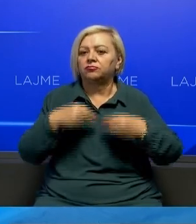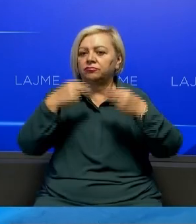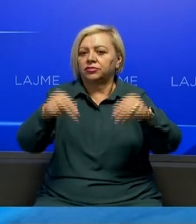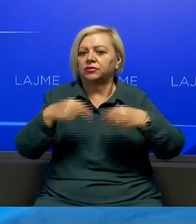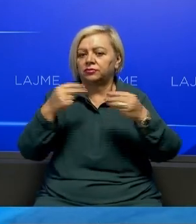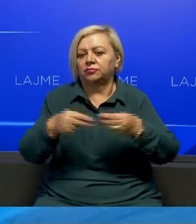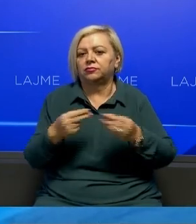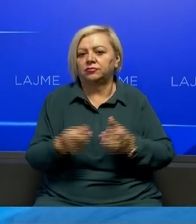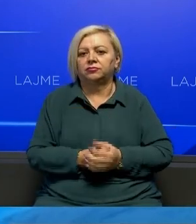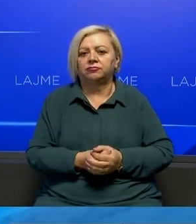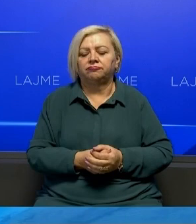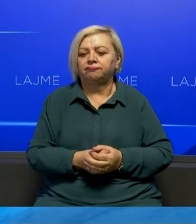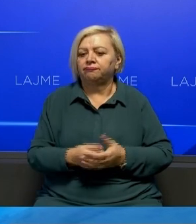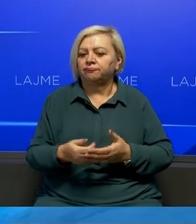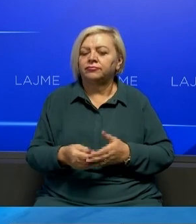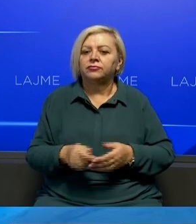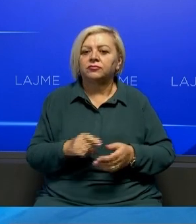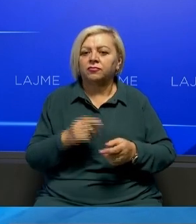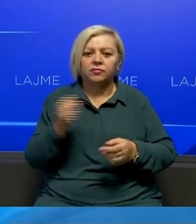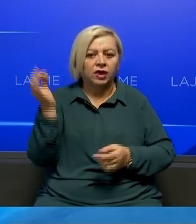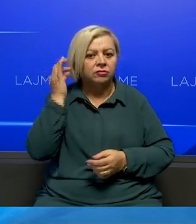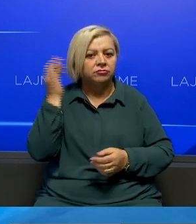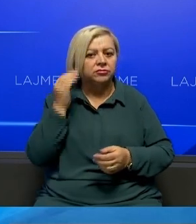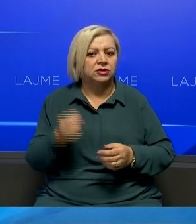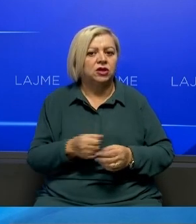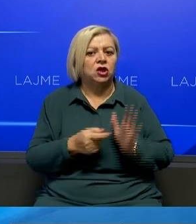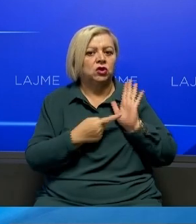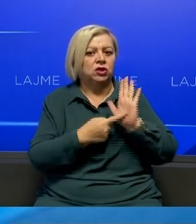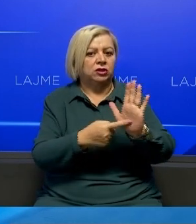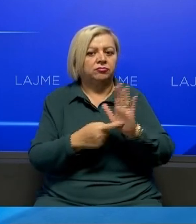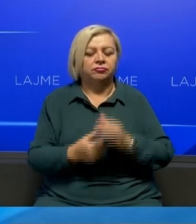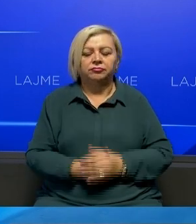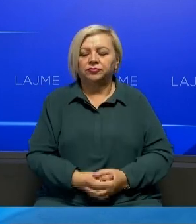njëherë dhët vjoj seansa me dëgjimin e dëshmitarit